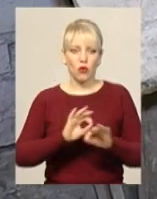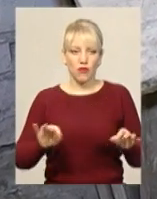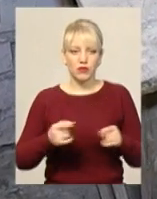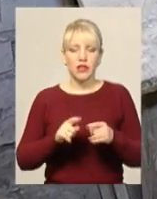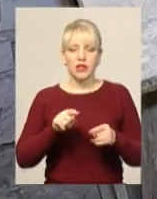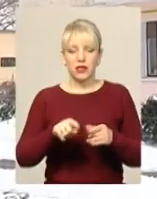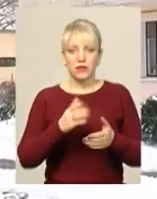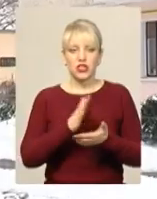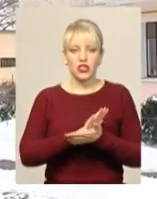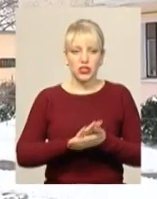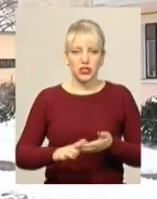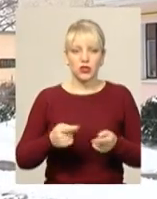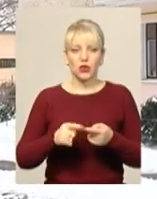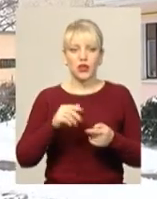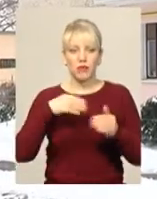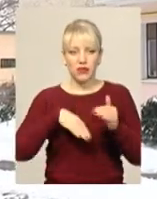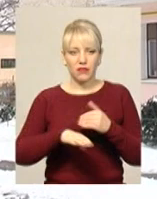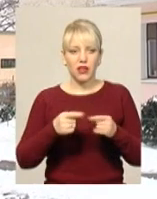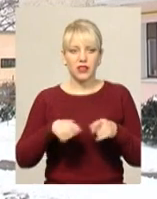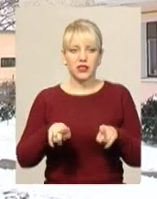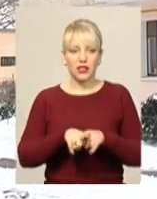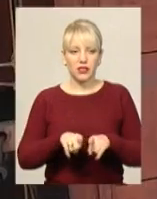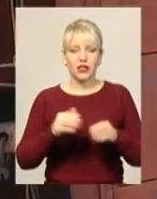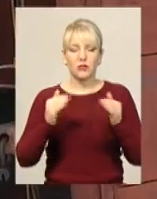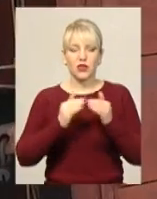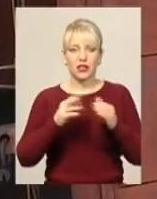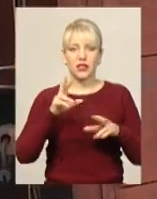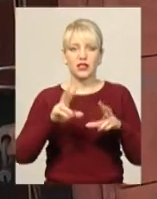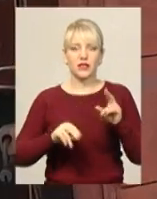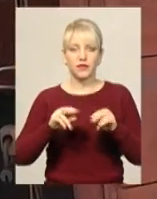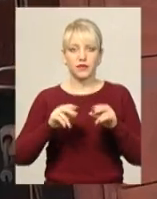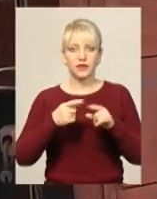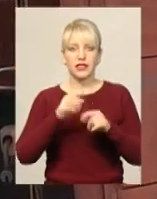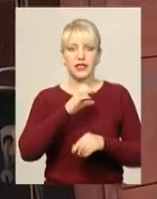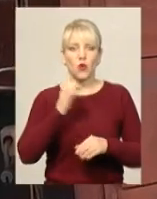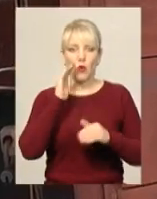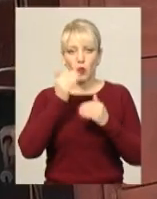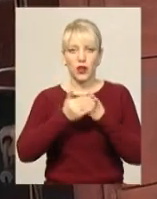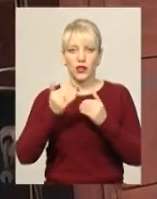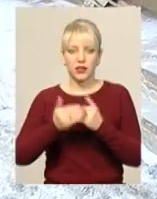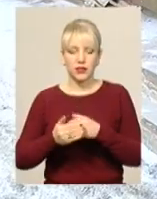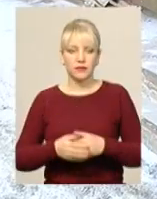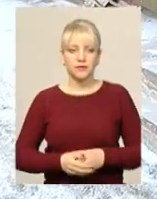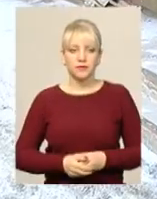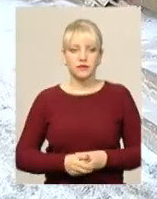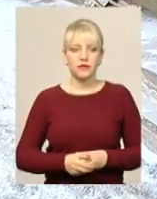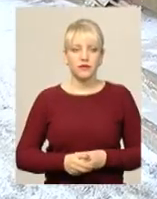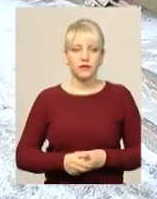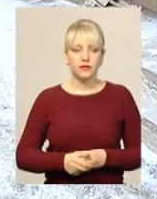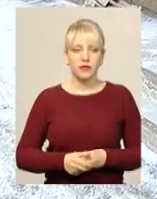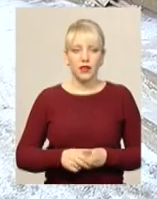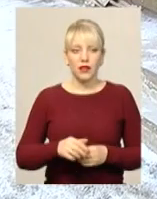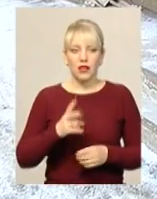столик. Такі приміщення хмельницьких будинків у міській раді рік тому назвали укриттями. Відтоді підвали привели до ладу, каже мешканець будинку на